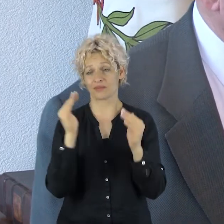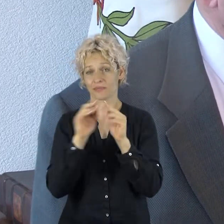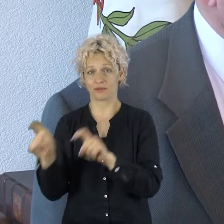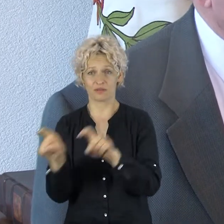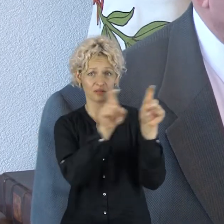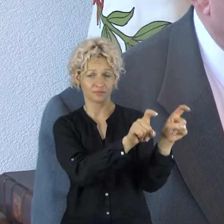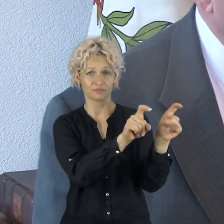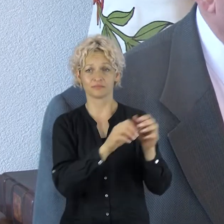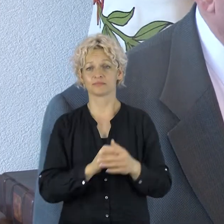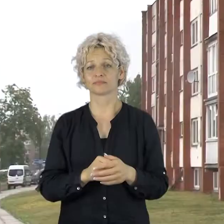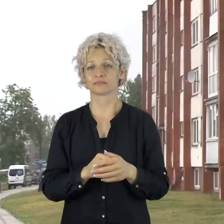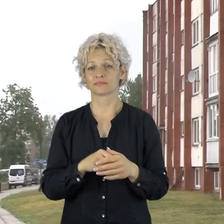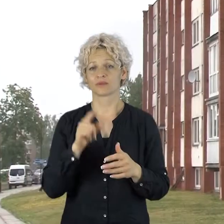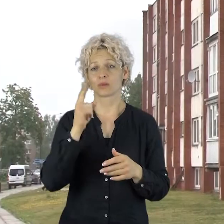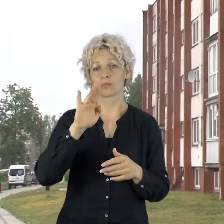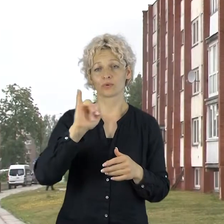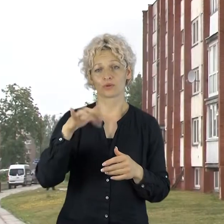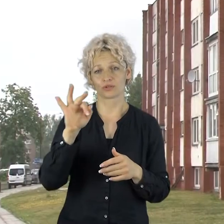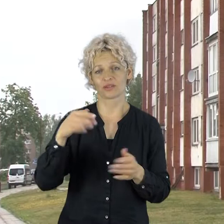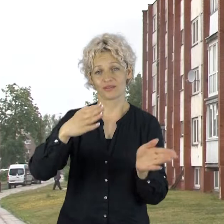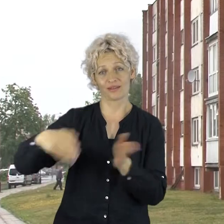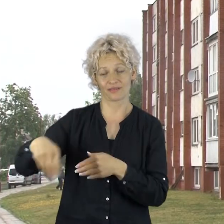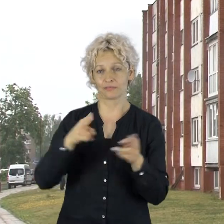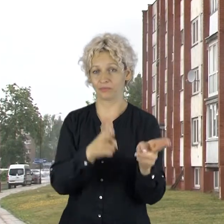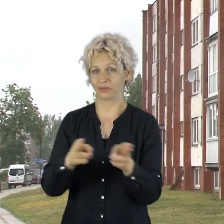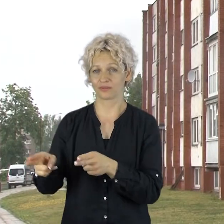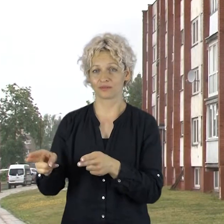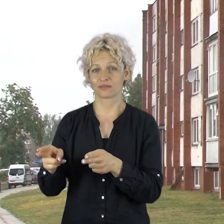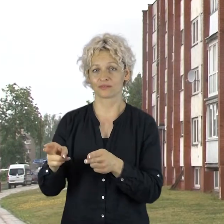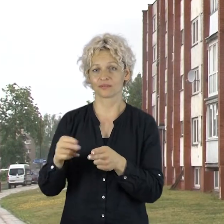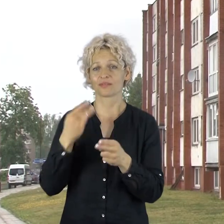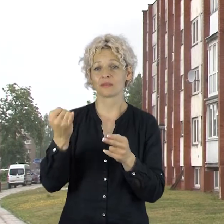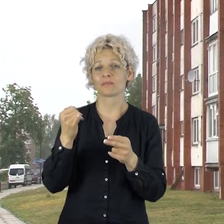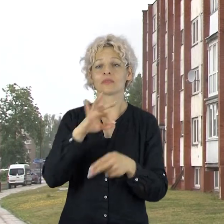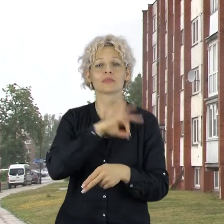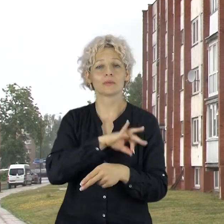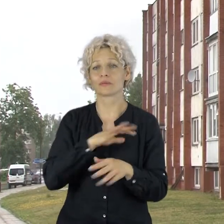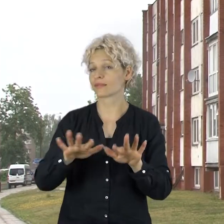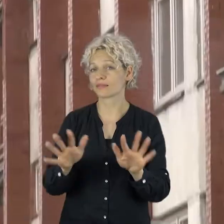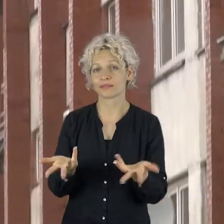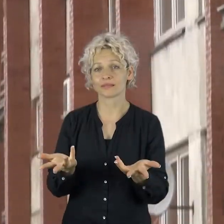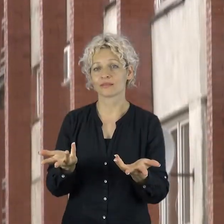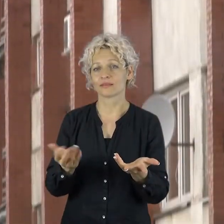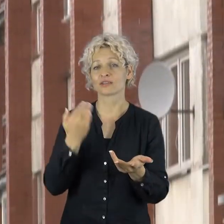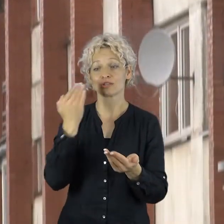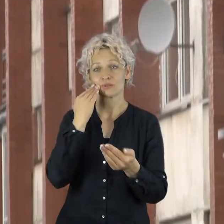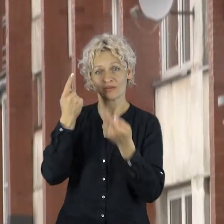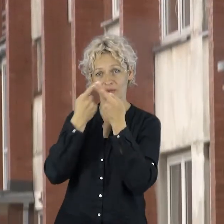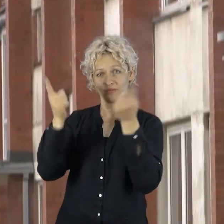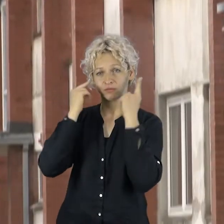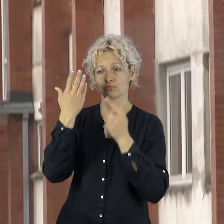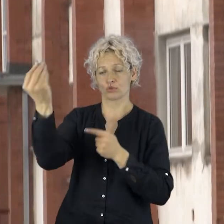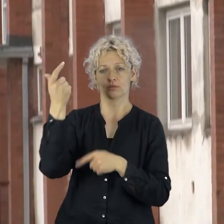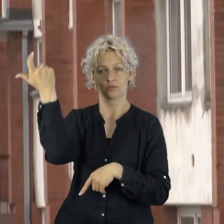namų funkcijos atlikimui. Dubijos gatvėje esanti bendrabutis šiandien Valdošiūrų universitetas, tad pastatas yra valstybės